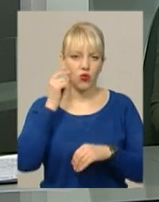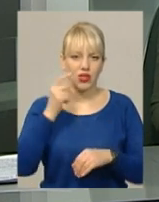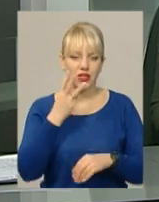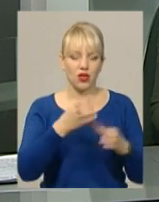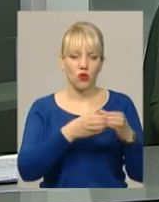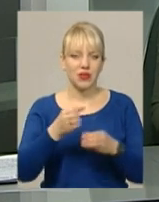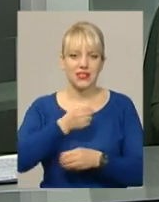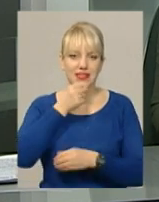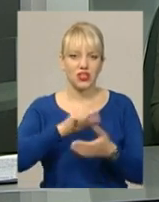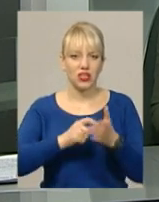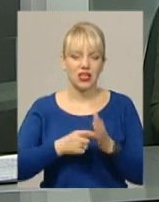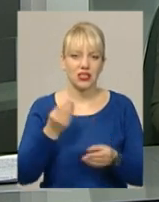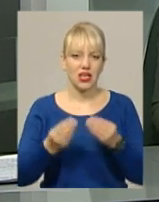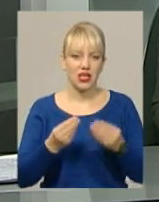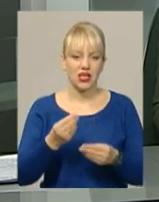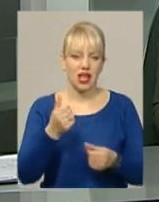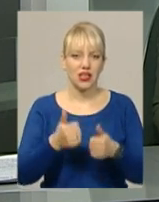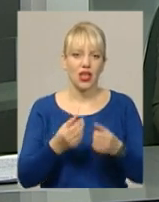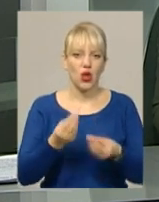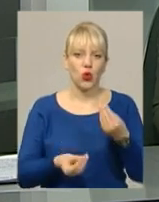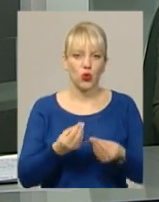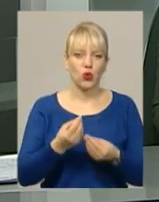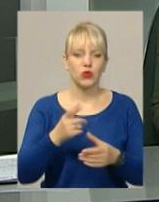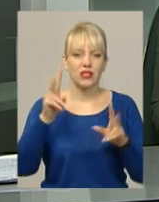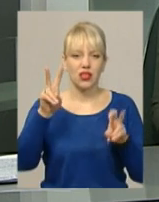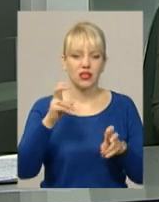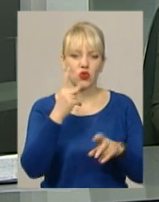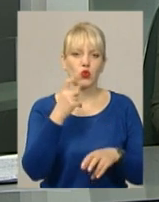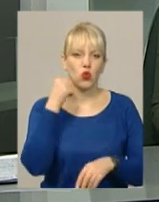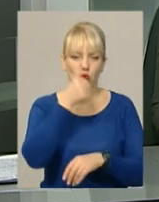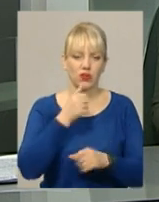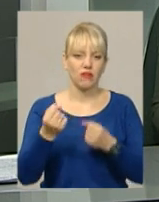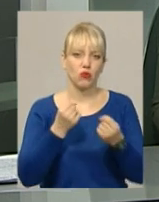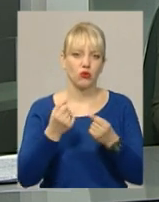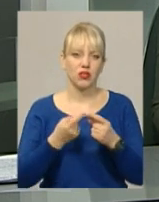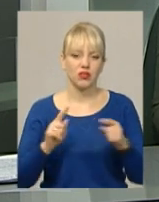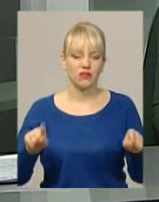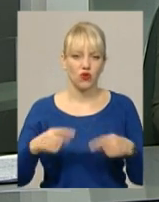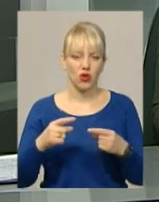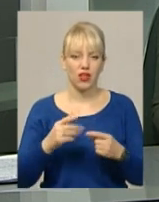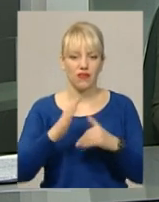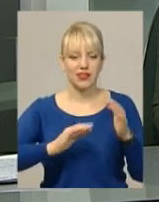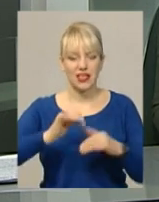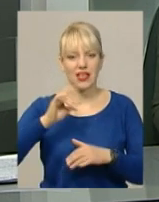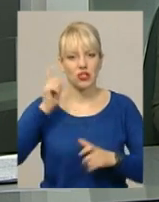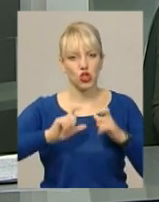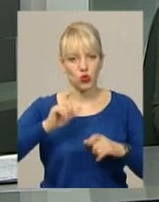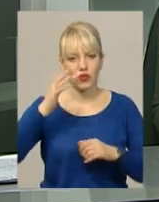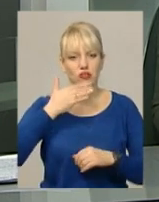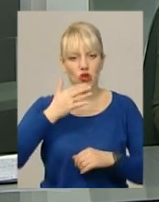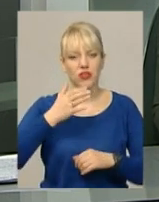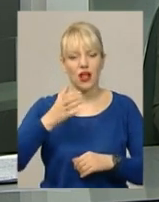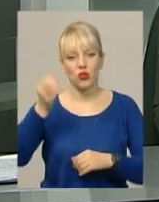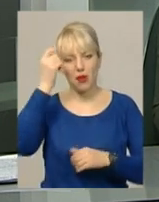старшокласників грали у настільну забаву з назвою «100 років боротьби». Її створили фахівці Інституту національної пам'яті і презентували